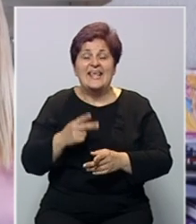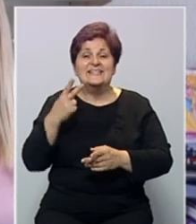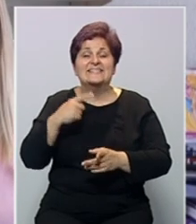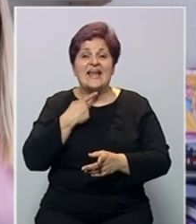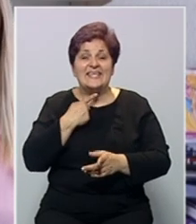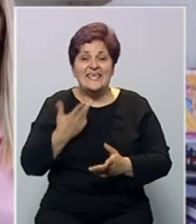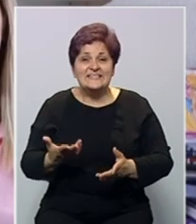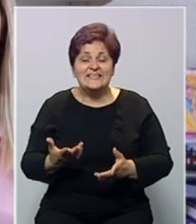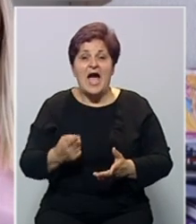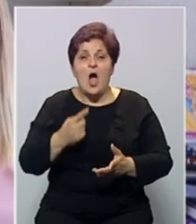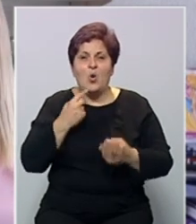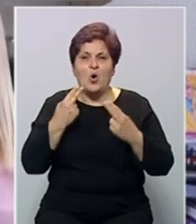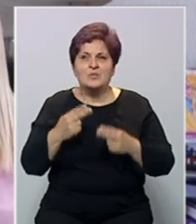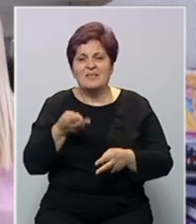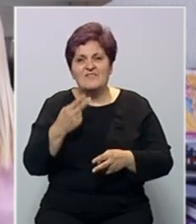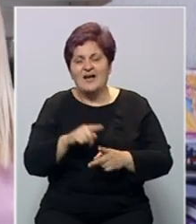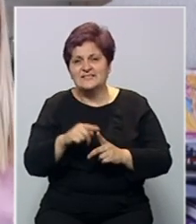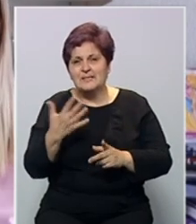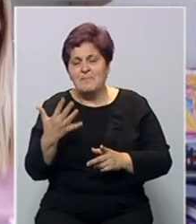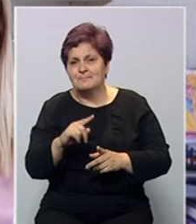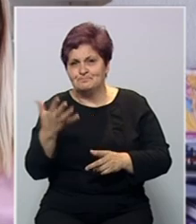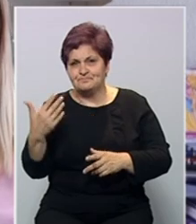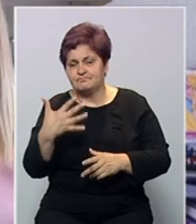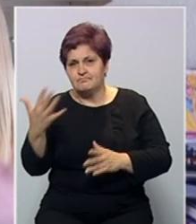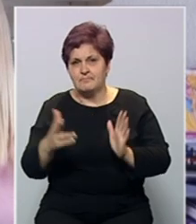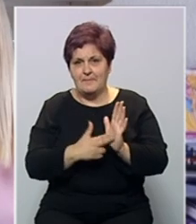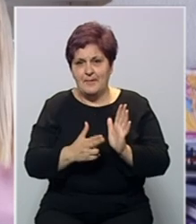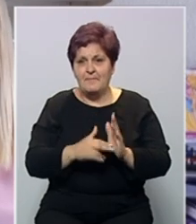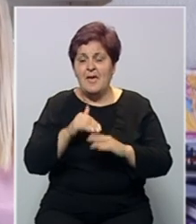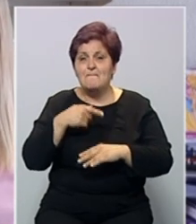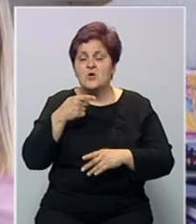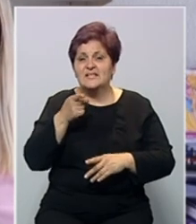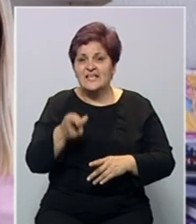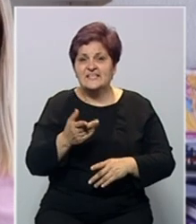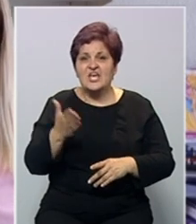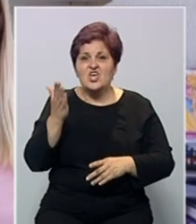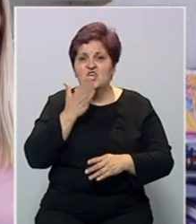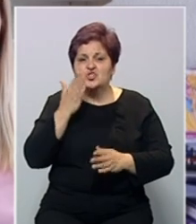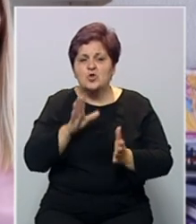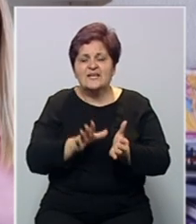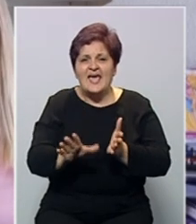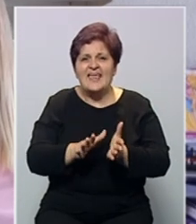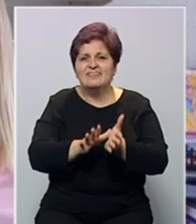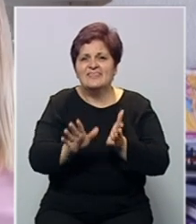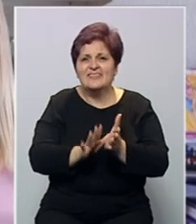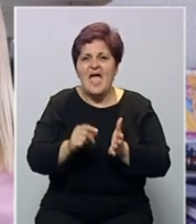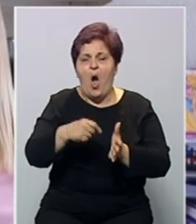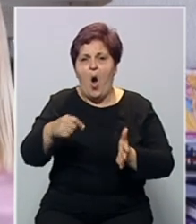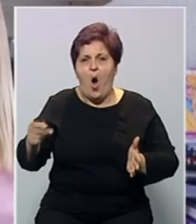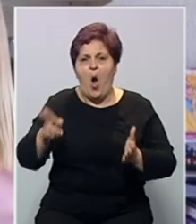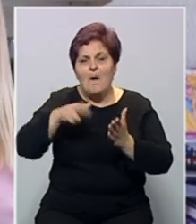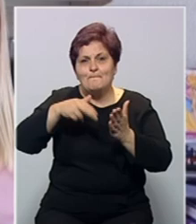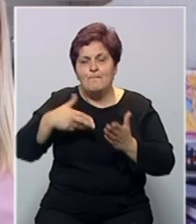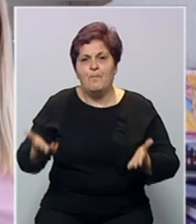stranih jezika koji koštaju između 25 i 55 maraka. Nakon toga slijedi školski pribor, sveske, olovke,